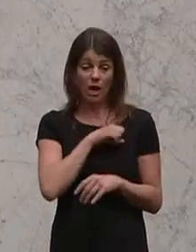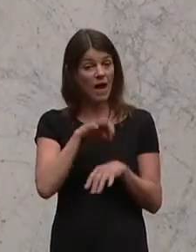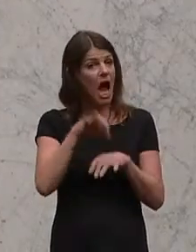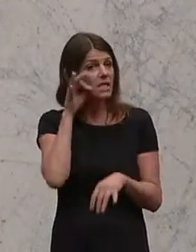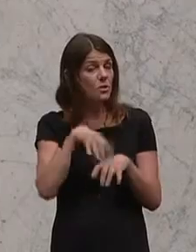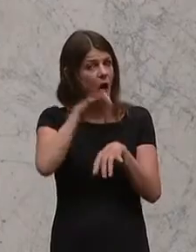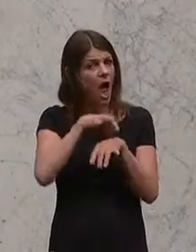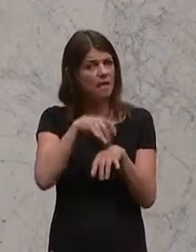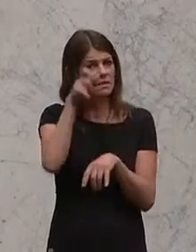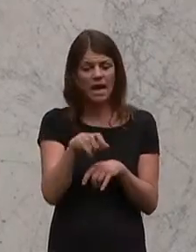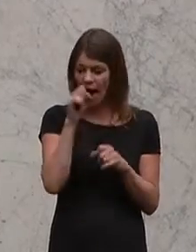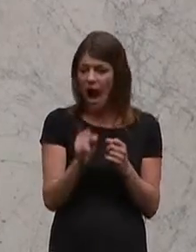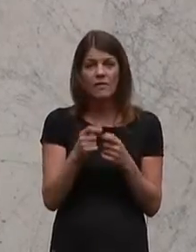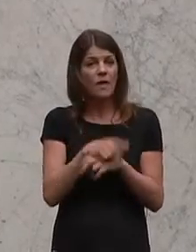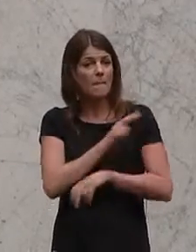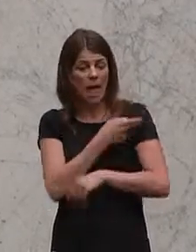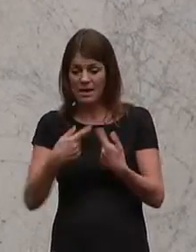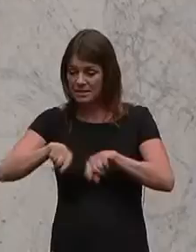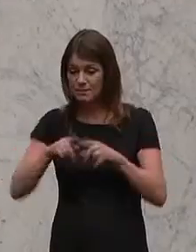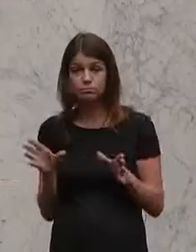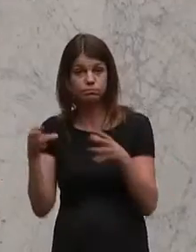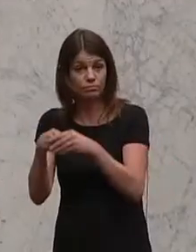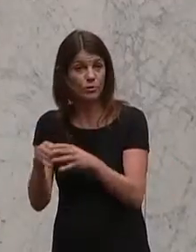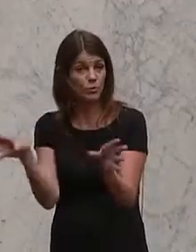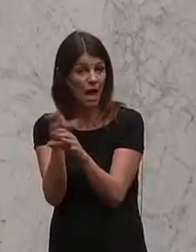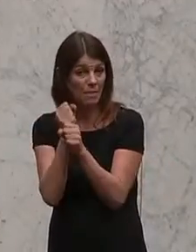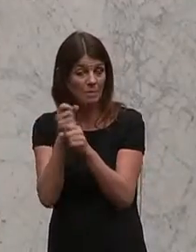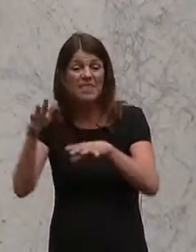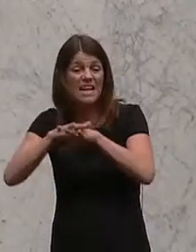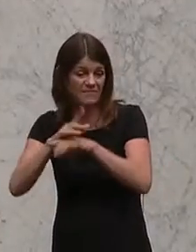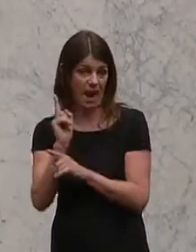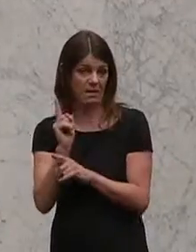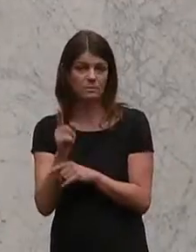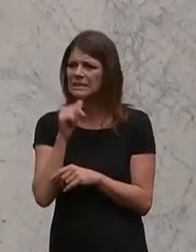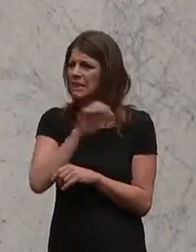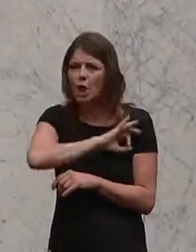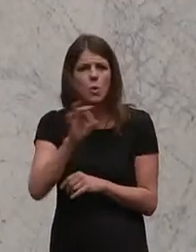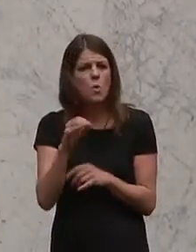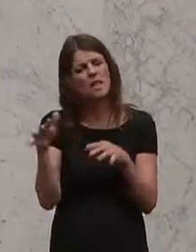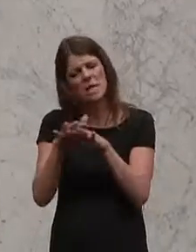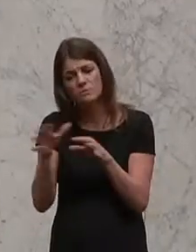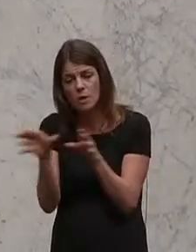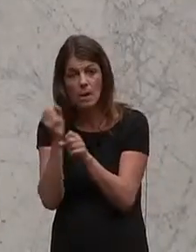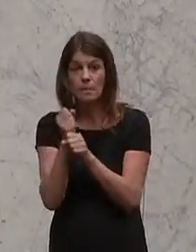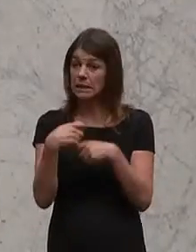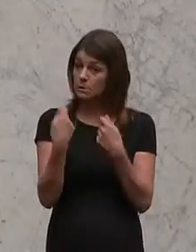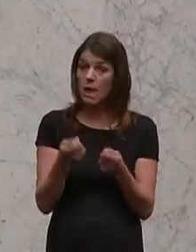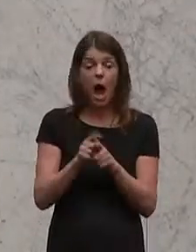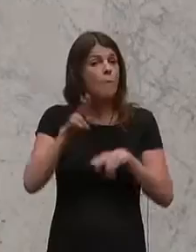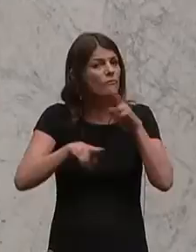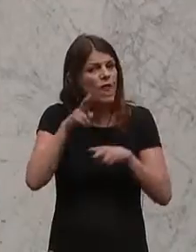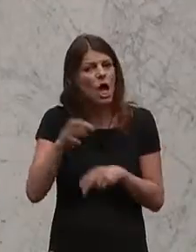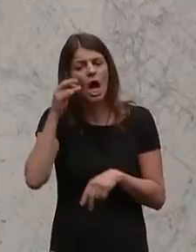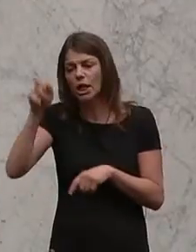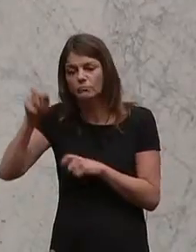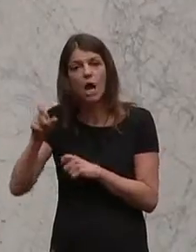vernetzten Praxen zu arbeiten, in Netzwerken zu arbeiten, aber nicht nur. Die Ministerin hat es schon angesprochen, es können auch Pflegerinnen in diesem